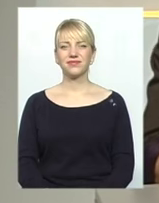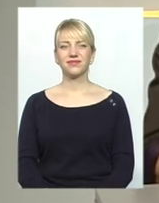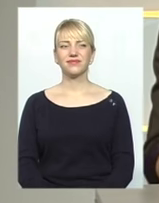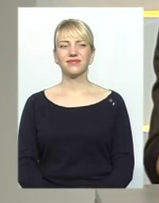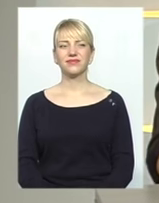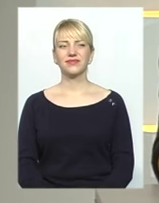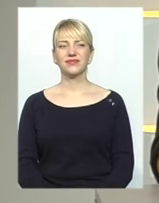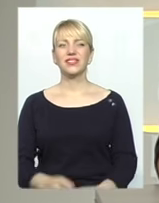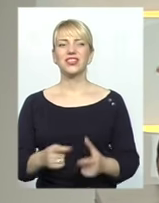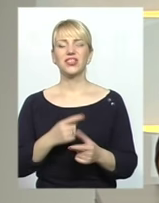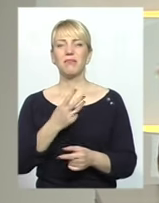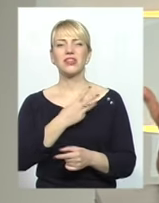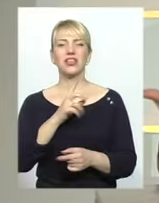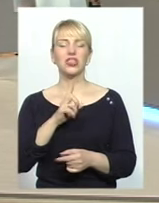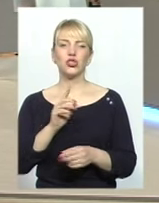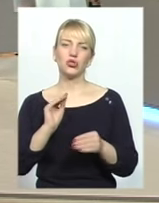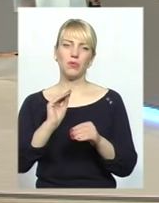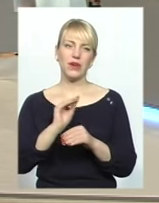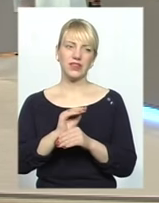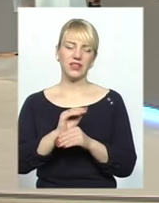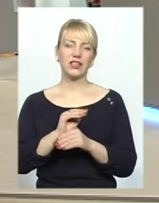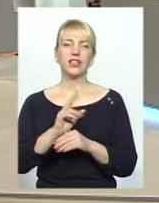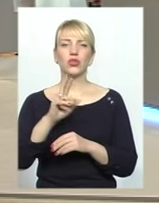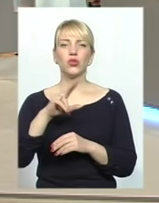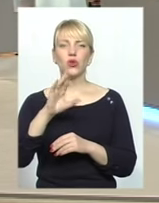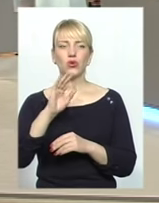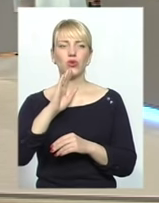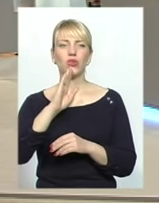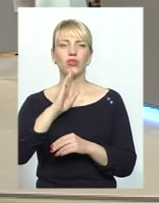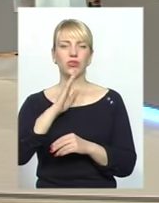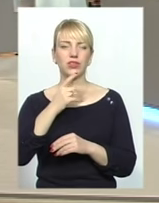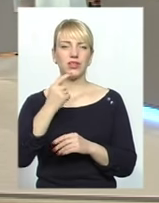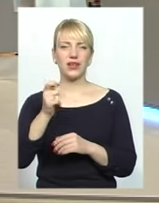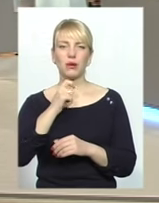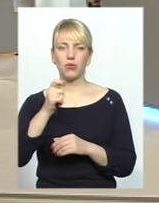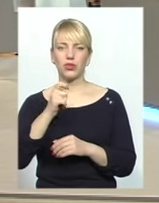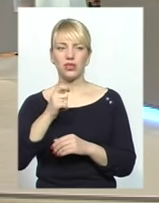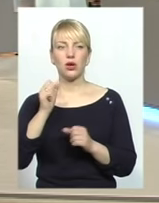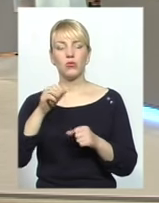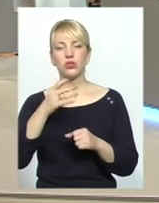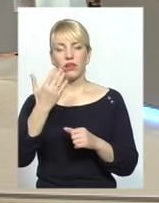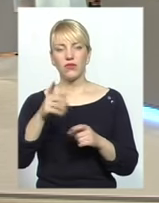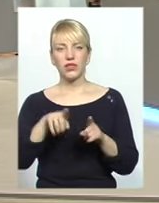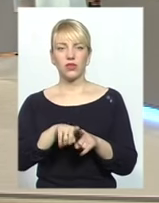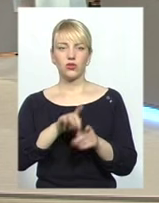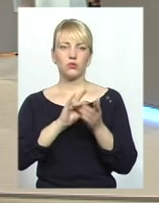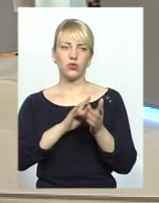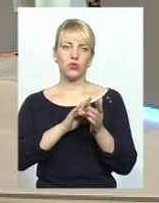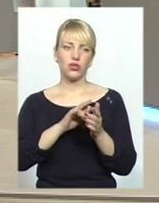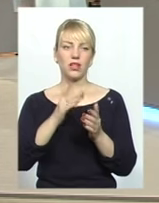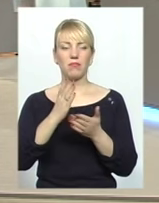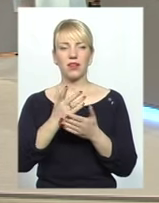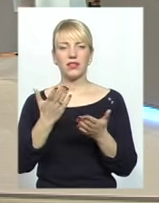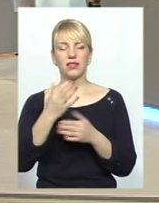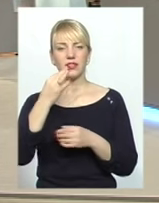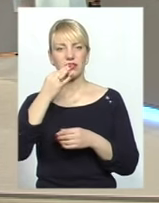Чи бажаєте щось додати до картини, описаної нашою землячкою? Можливо, теж подорожували і маєте якийсь досвід? Так,